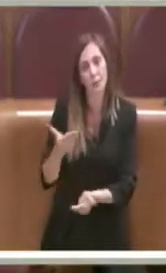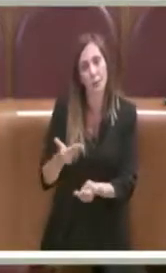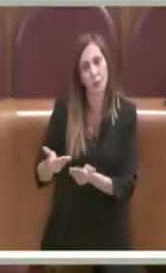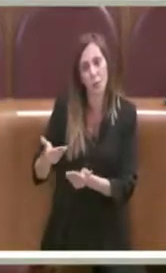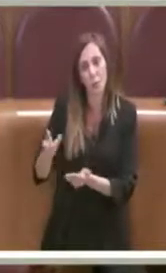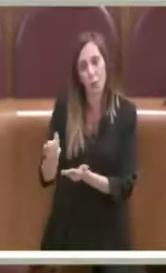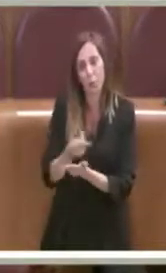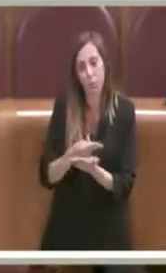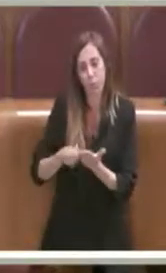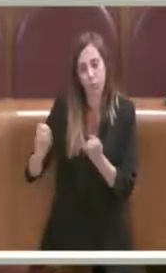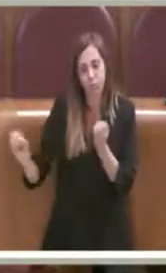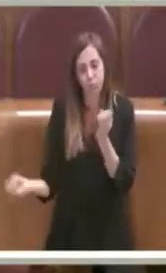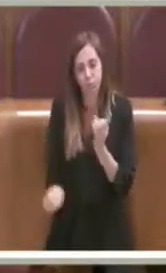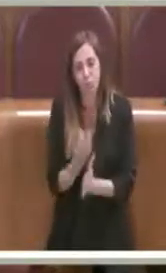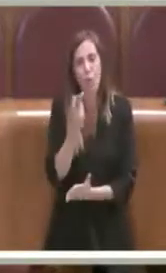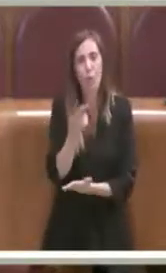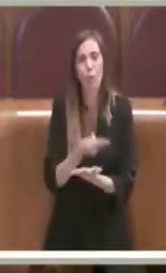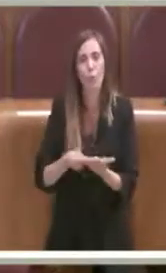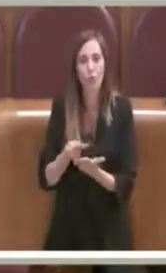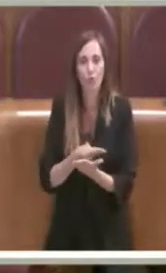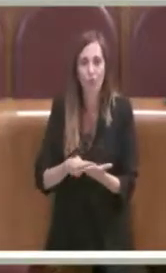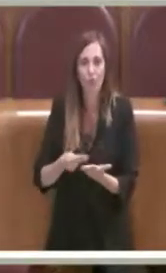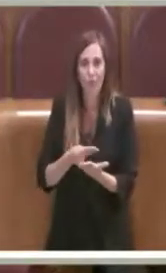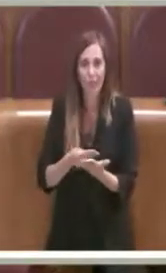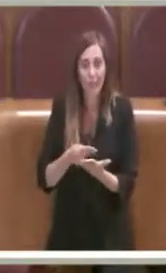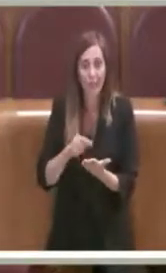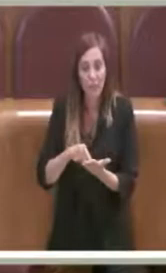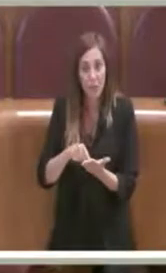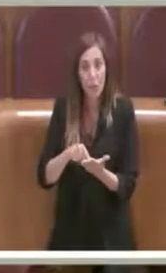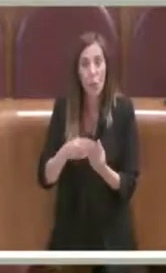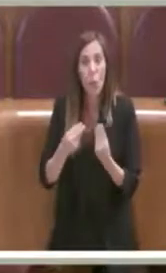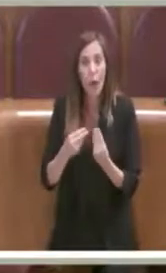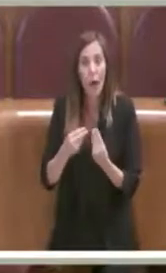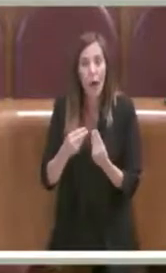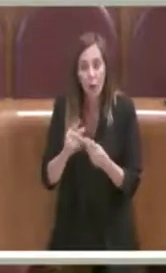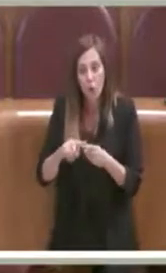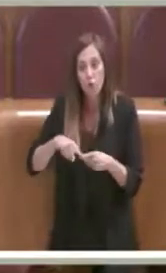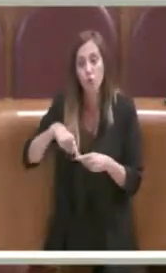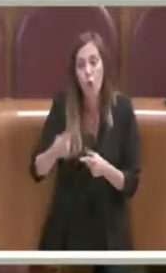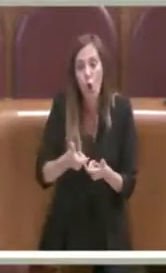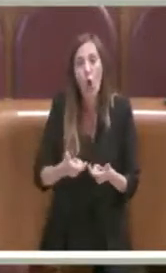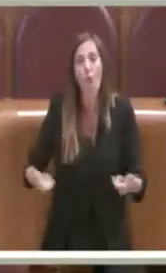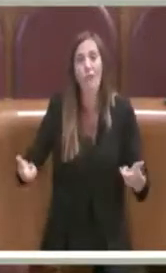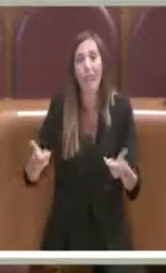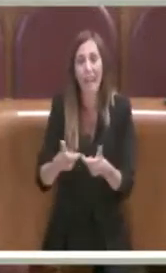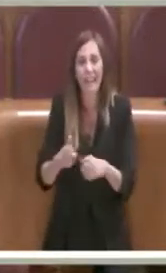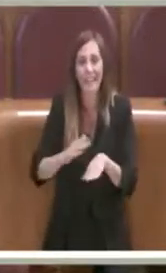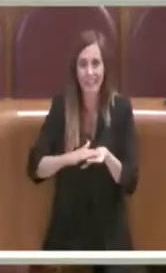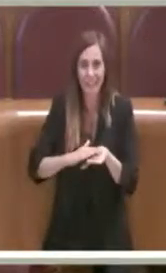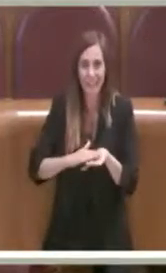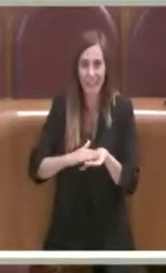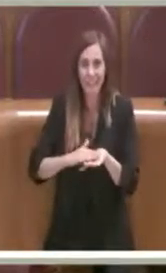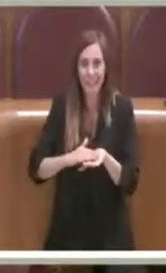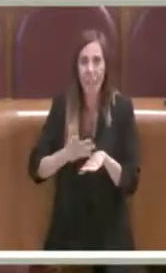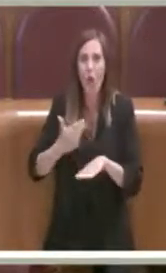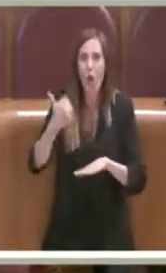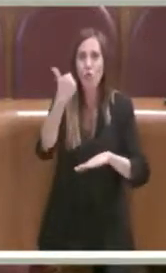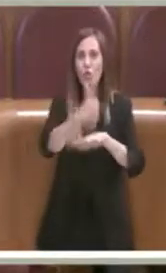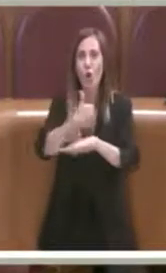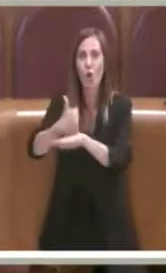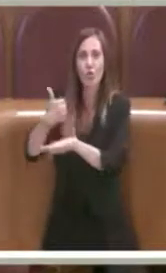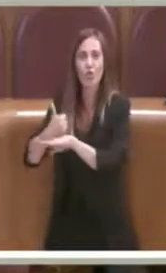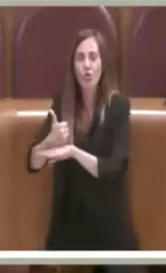a un progetto di fattibilità ma dopo una conferenza di servizi sul quale tutti i soggetti sono stati